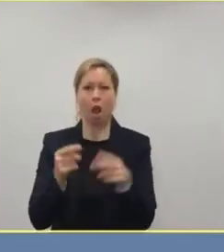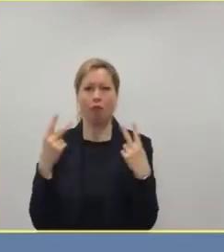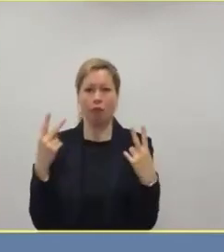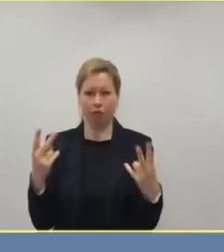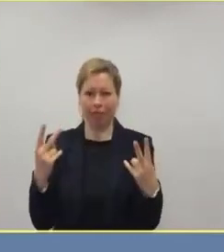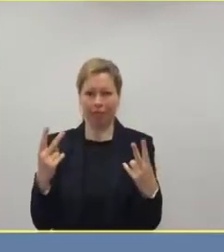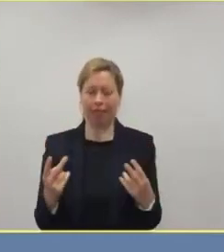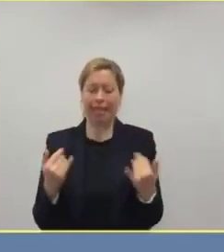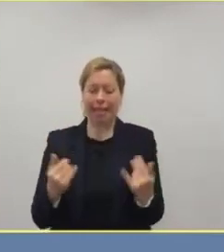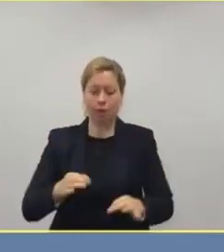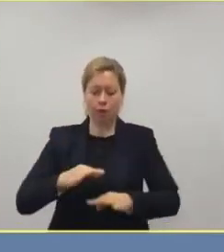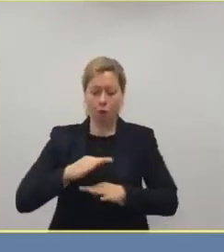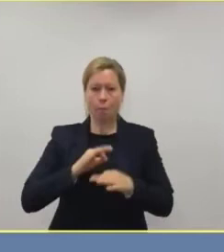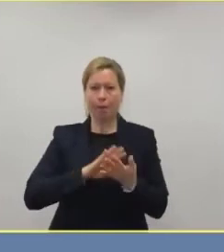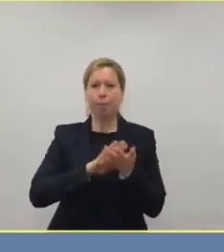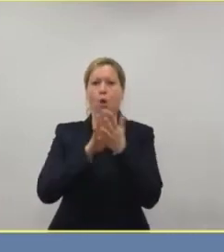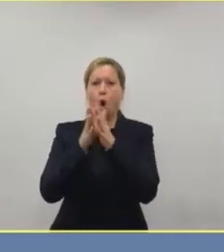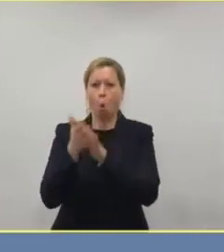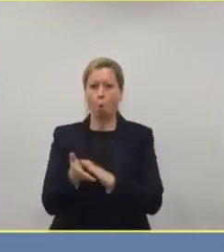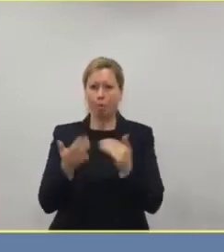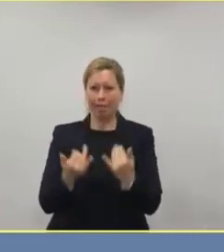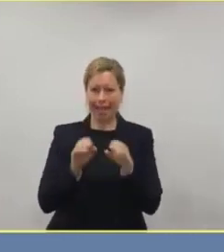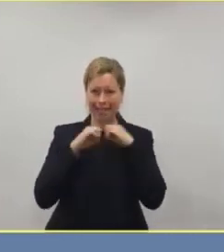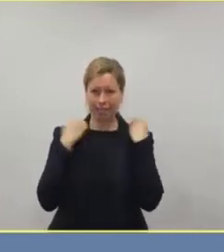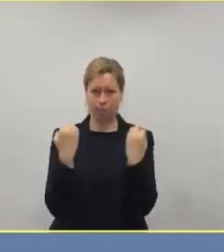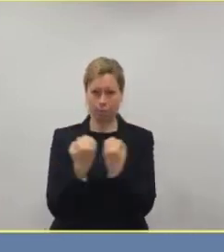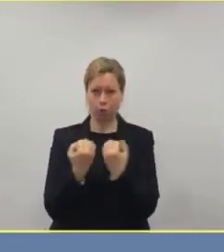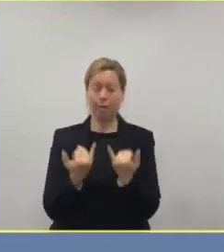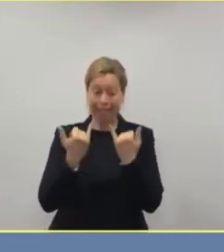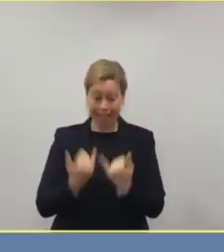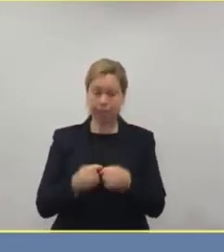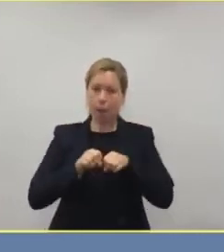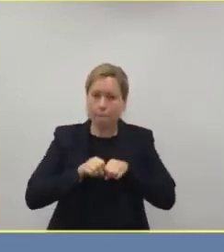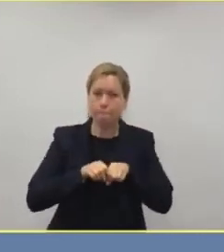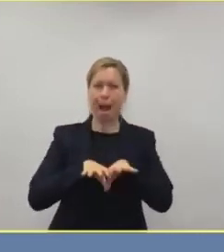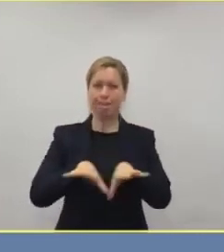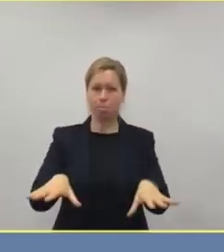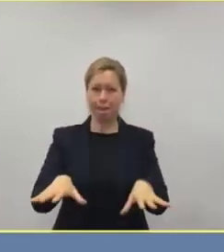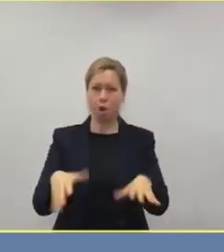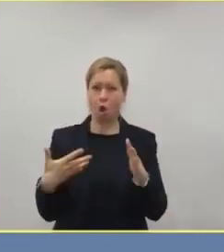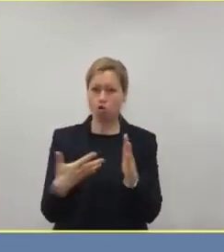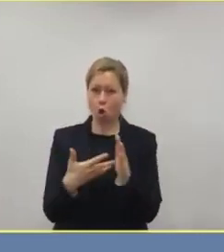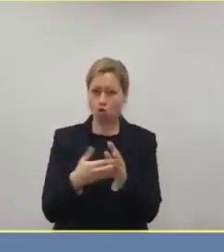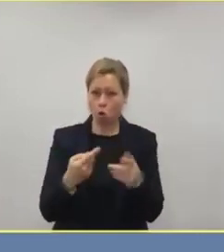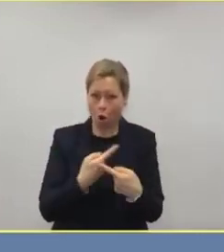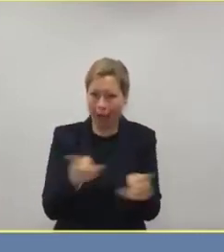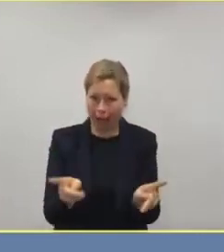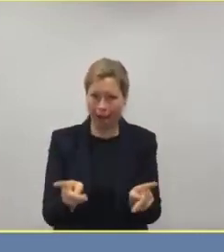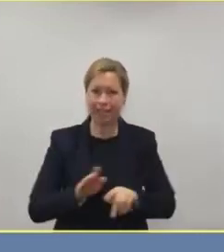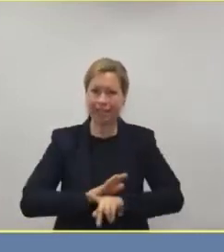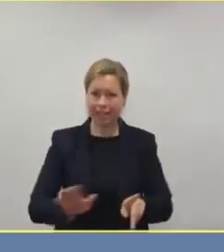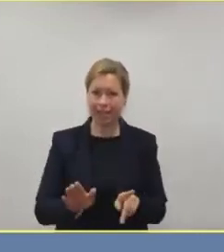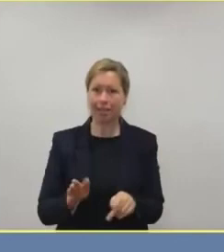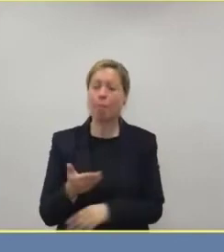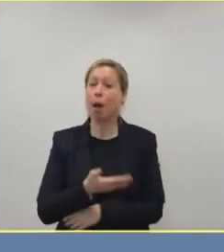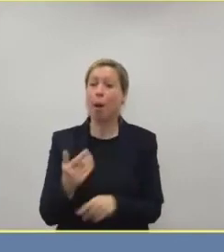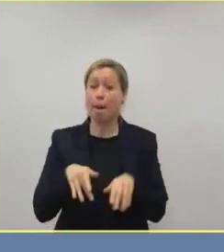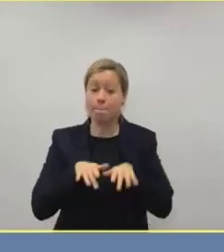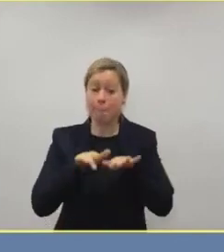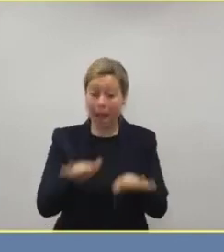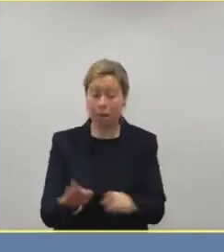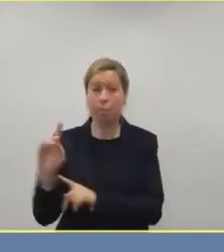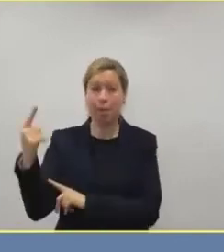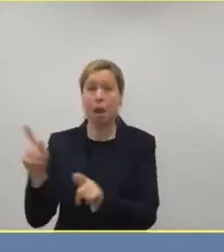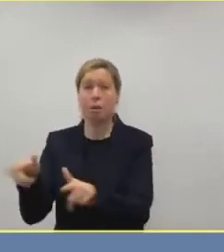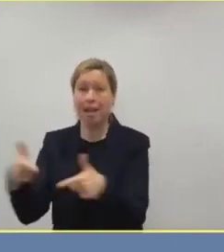alles, aber ohne Pandemiekontrolle ist alles nichts. Das ist, und wenn man immer nur exponentiell